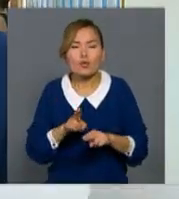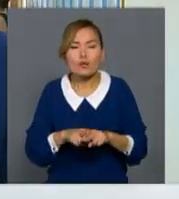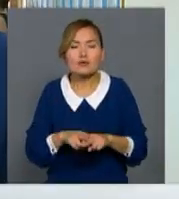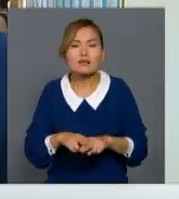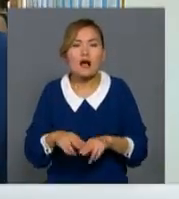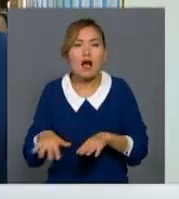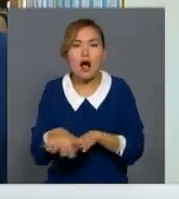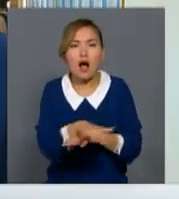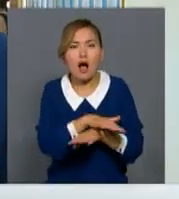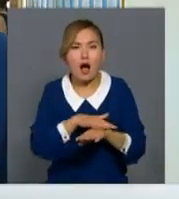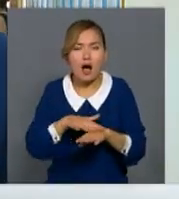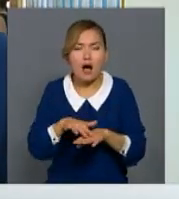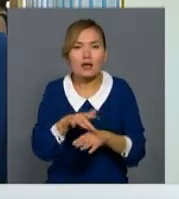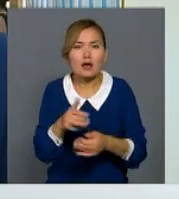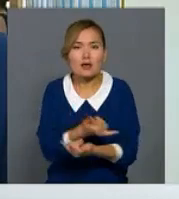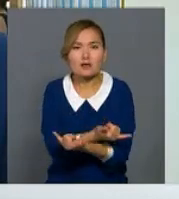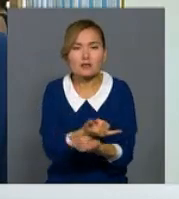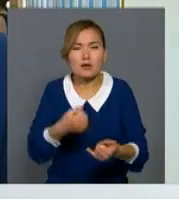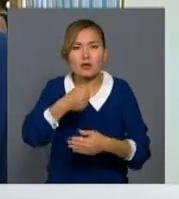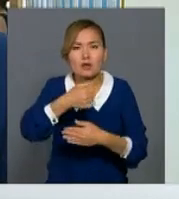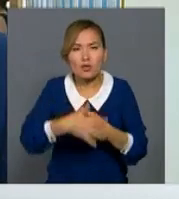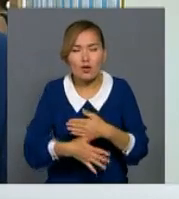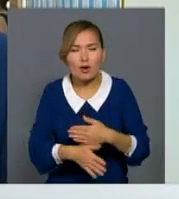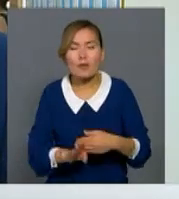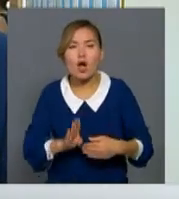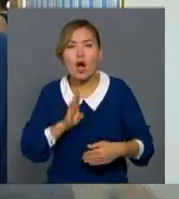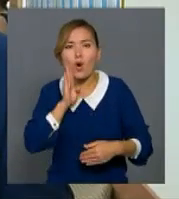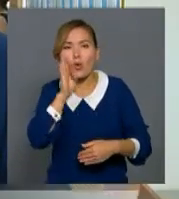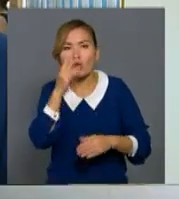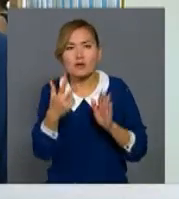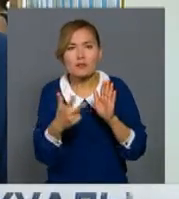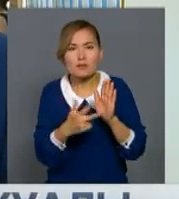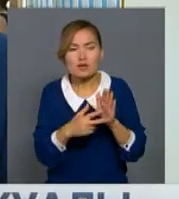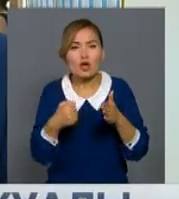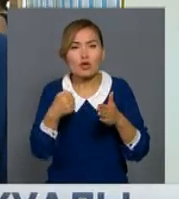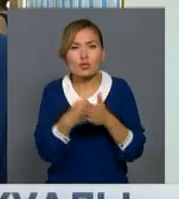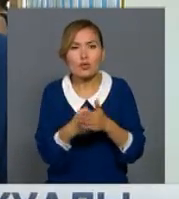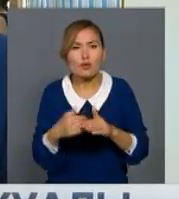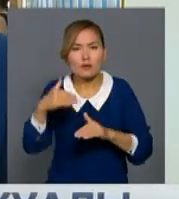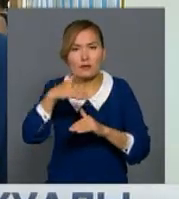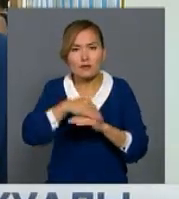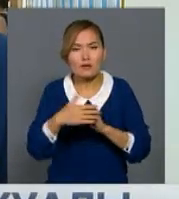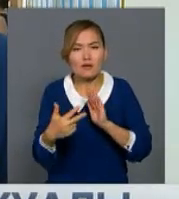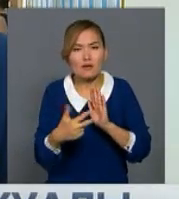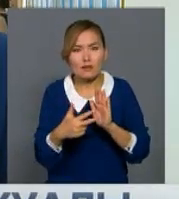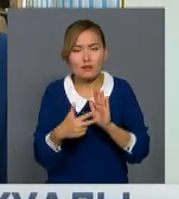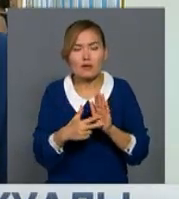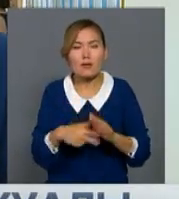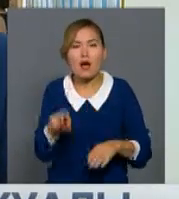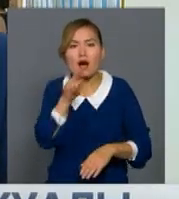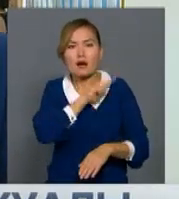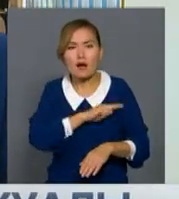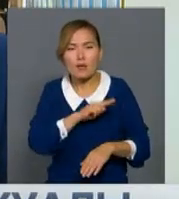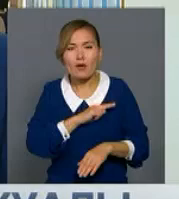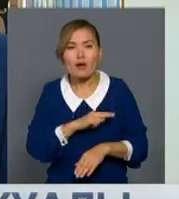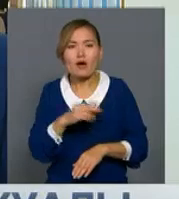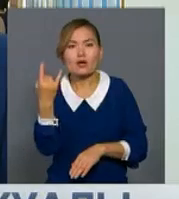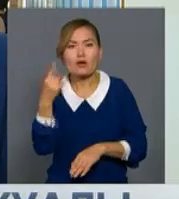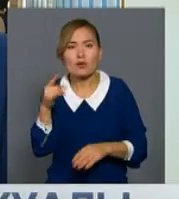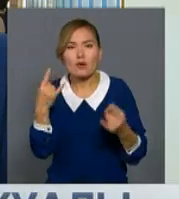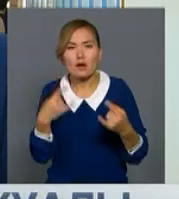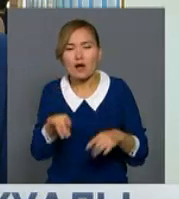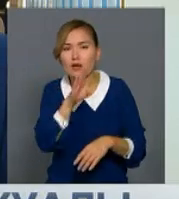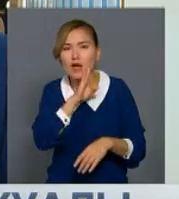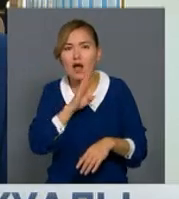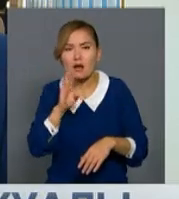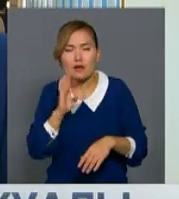орталығы таңғы тоғыздан кешкі сегізге дейін өзілісіз жұмыс дейді. Бұл қалық үшін өте тейімді. Сәбелі болған аналар кезгелген уақытта